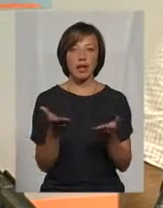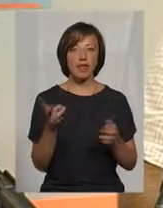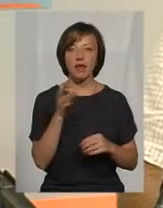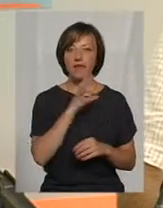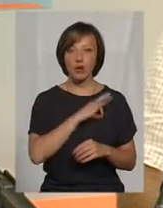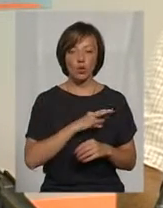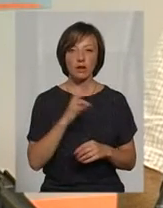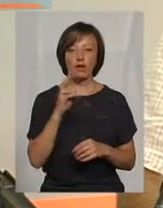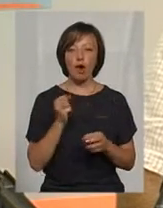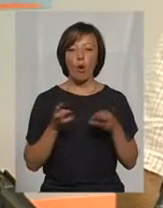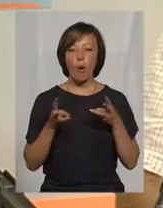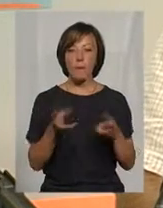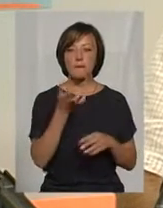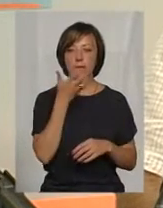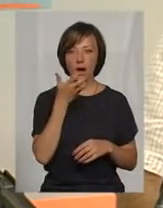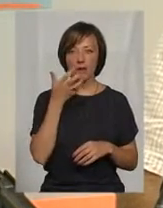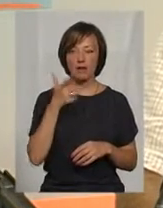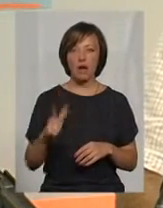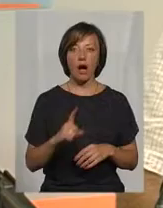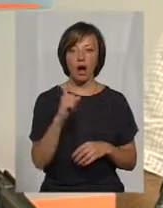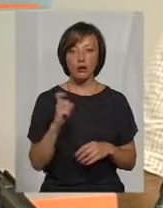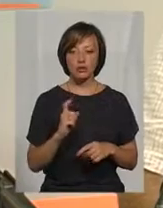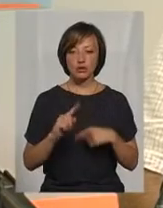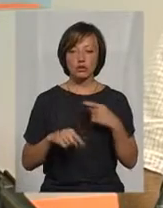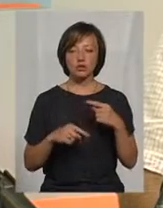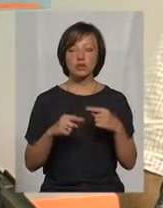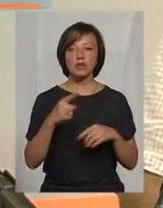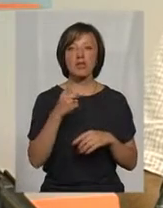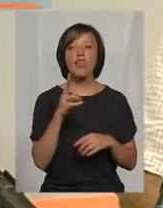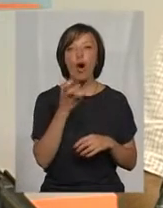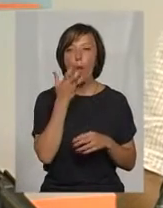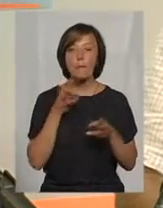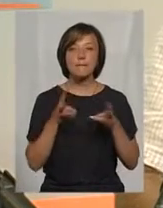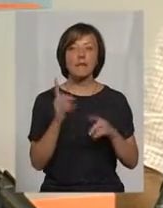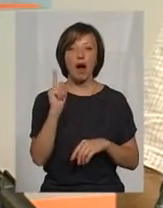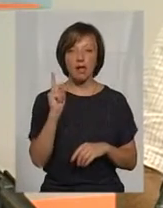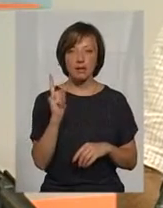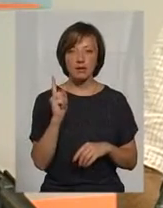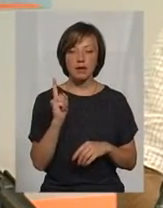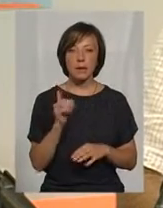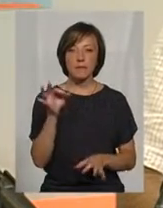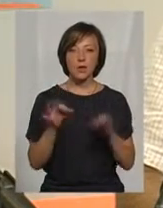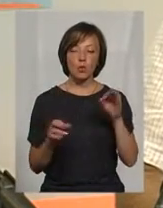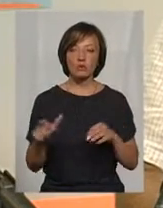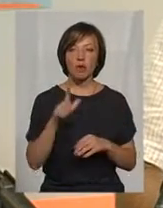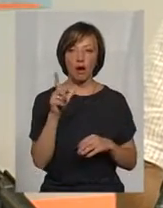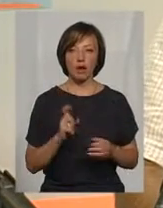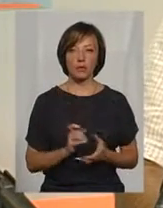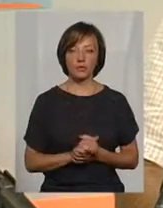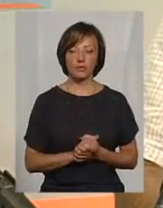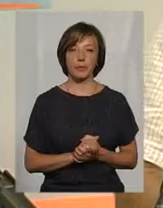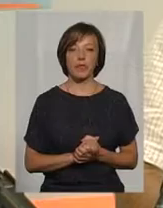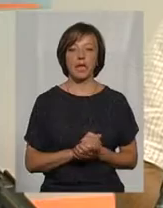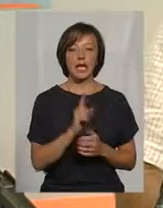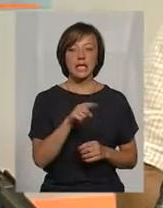використані на опалення природнім газом. Ще раз хочу підкреслити, на опалення саме природнім газом. Тобто